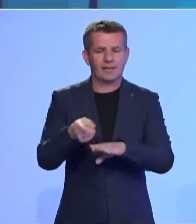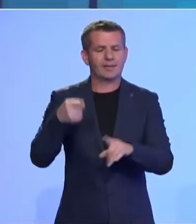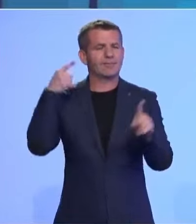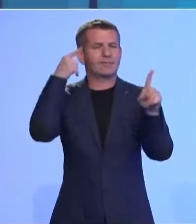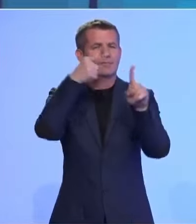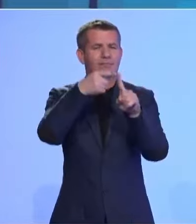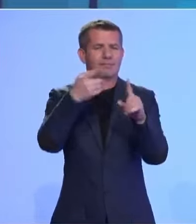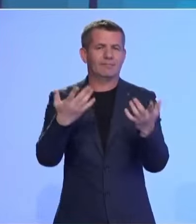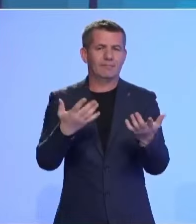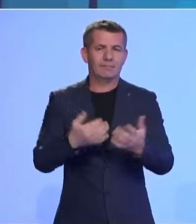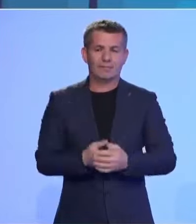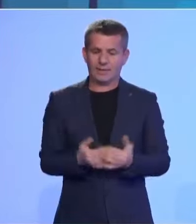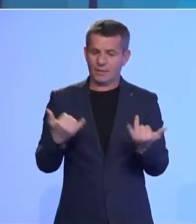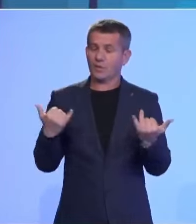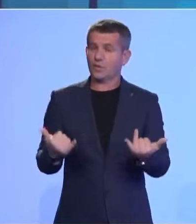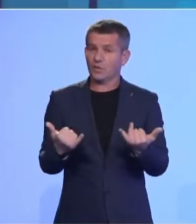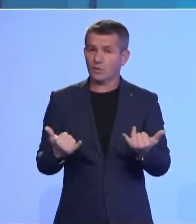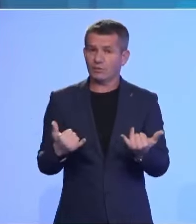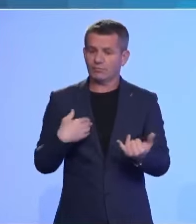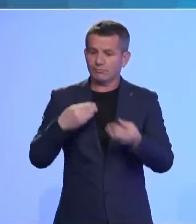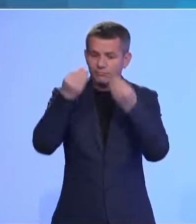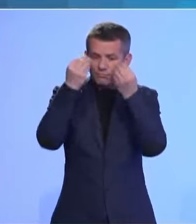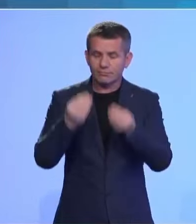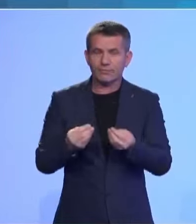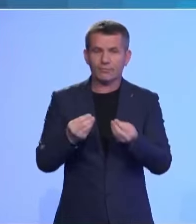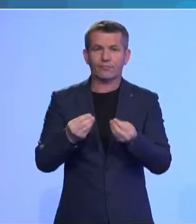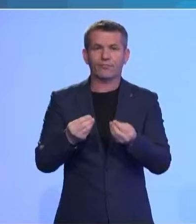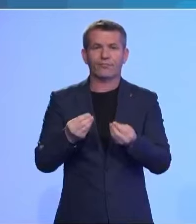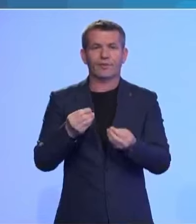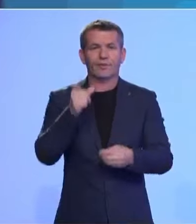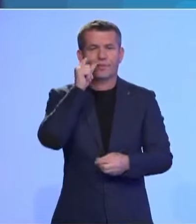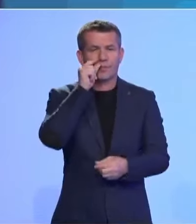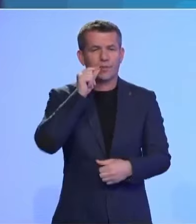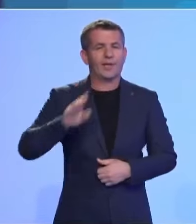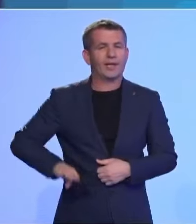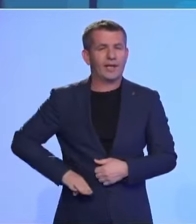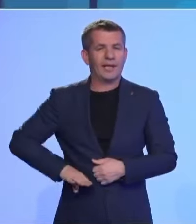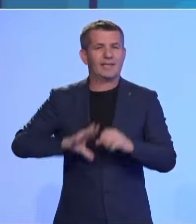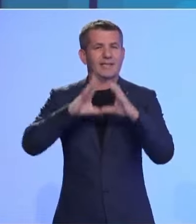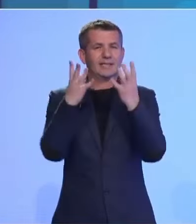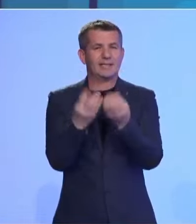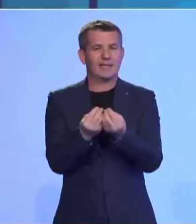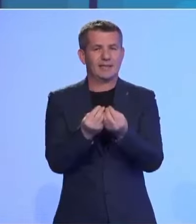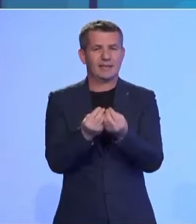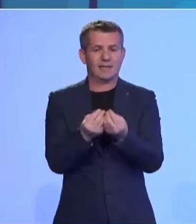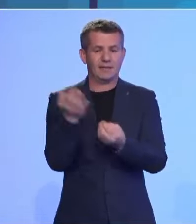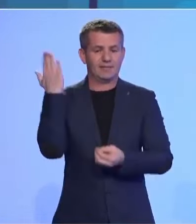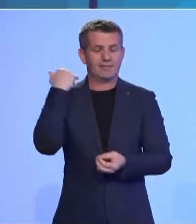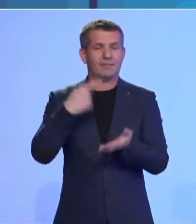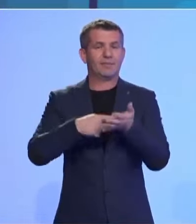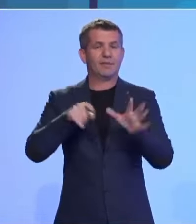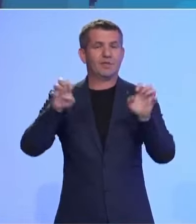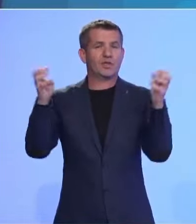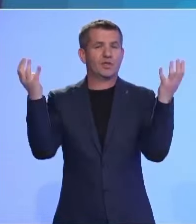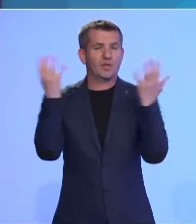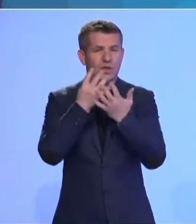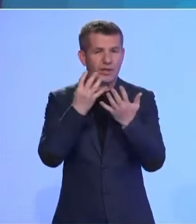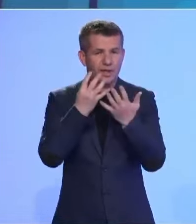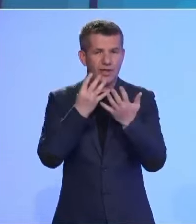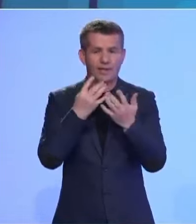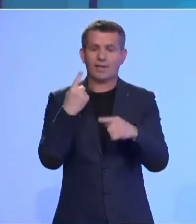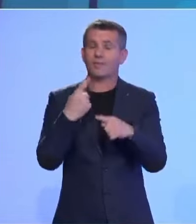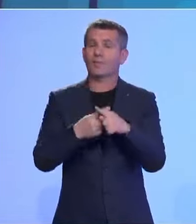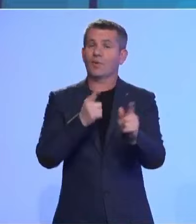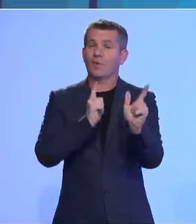Republikës Kosovës. Në këtë ditë, ndërojmë jo vetëm burrat e gratë e levizë viteve në dhjeta, ndërojmë pashtë të luftën shlirimtare,